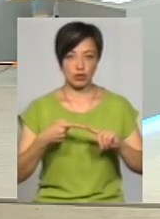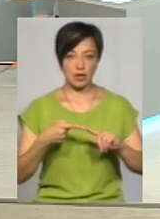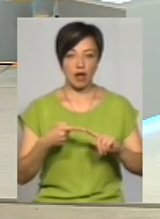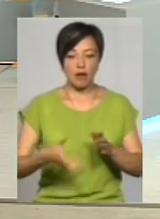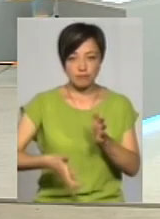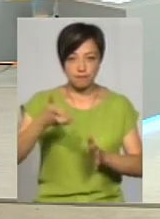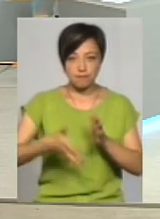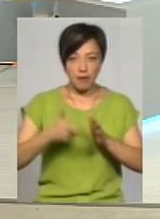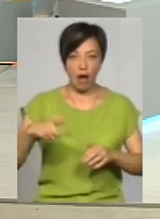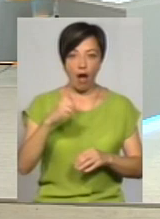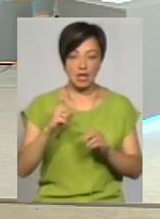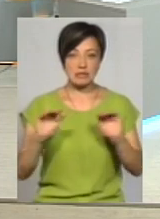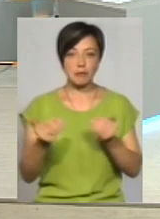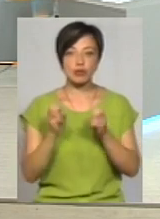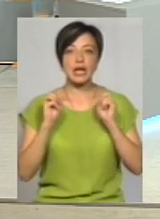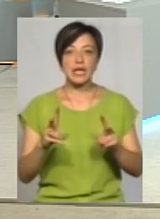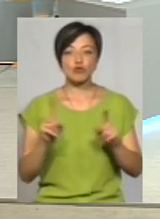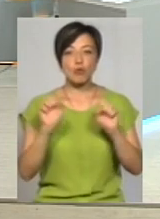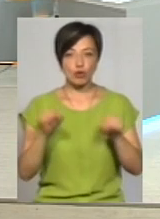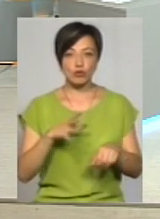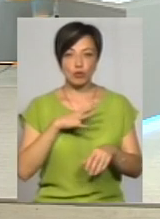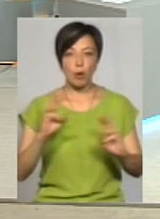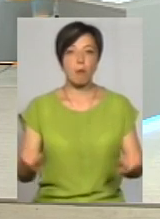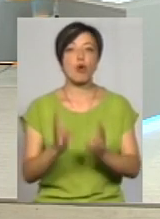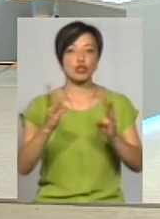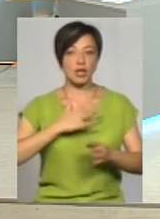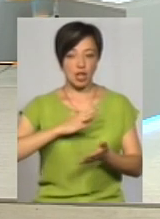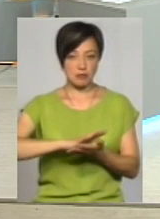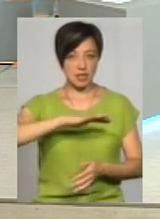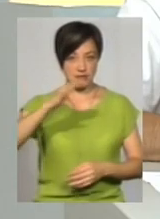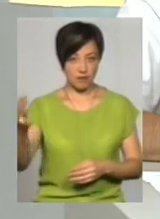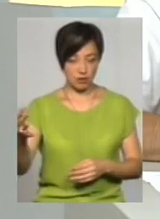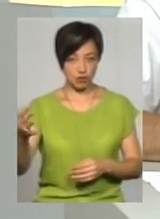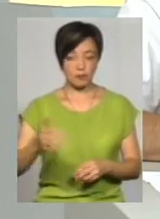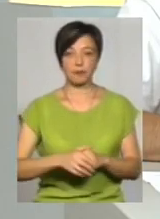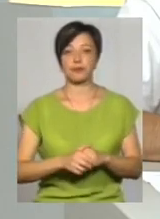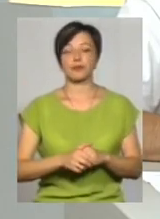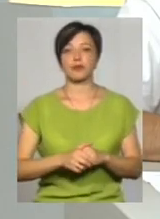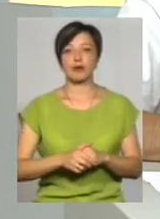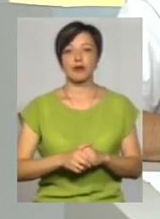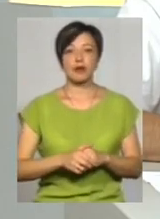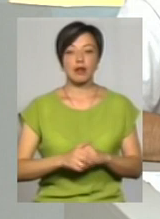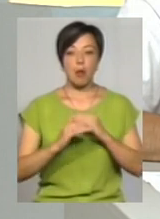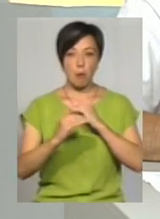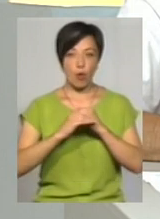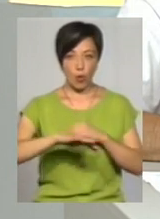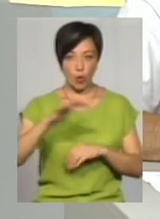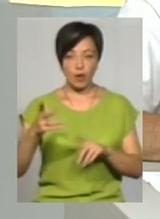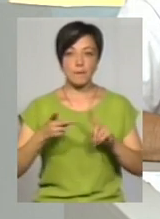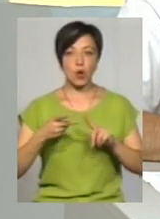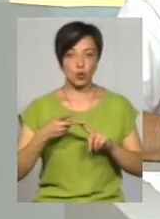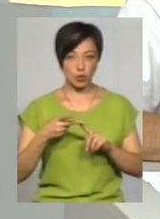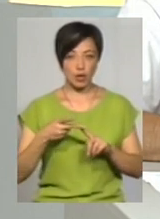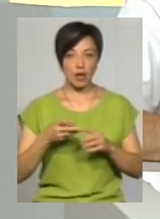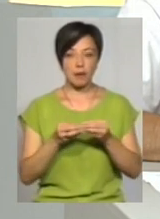цей газ, зменшується ризик про те, що може бути якийсь пожар на нашій сміттєзвалищі на полігоні. По-друге,